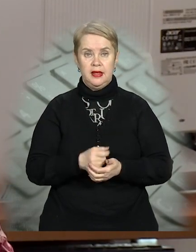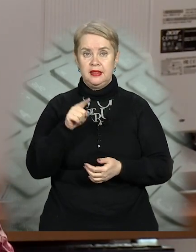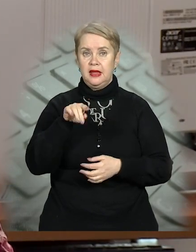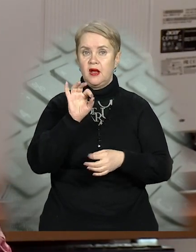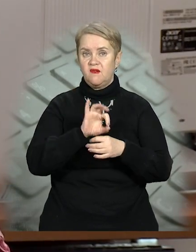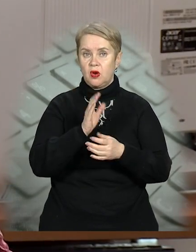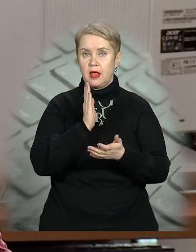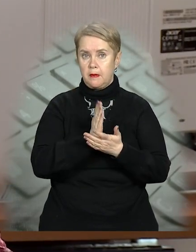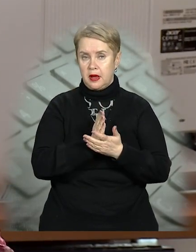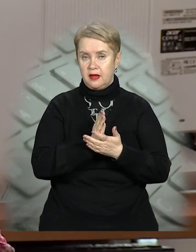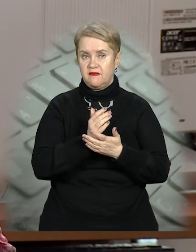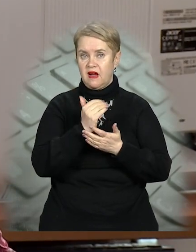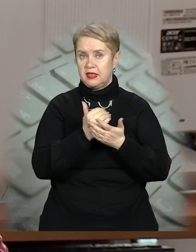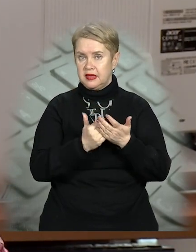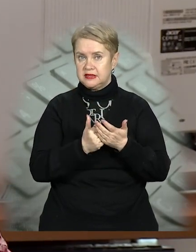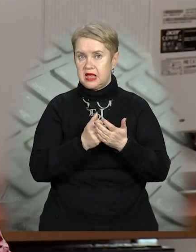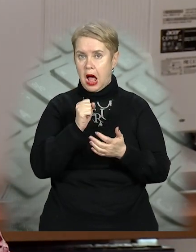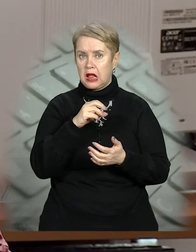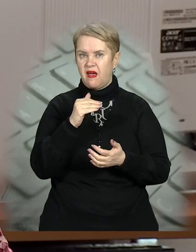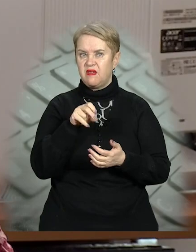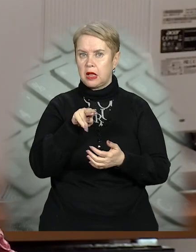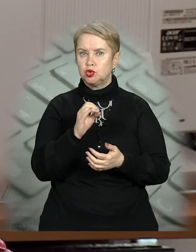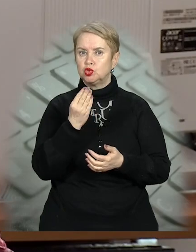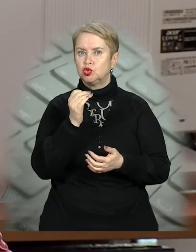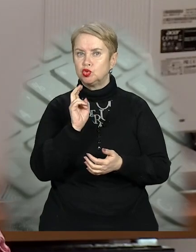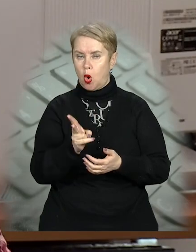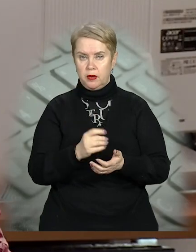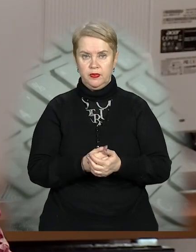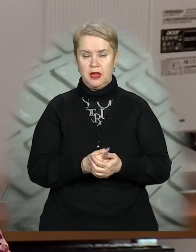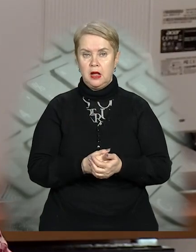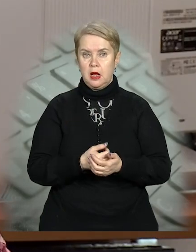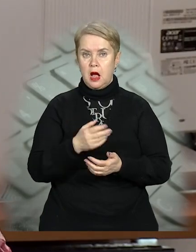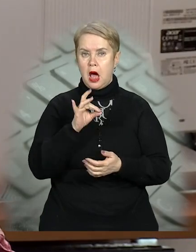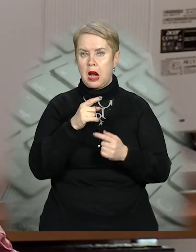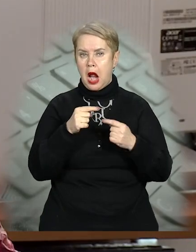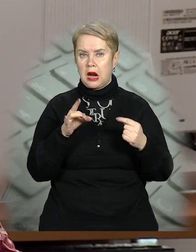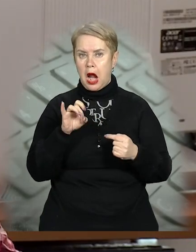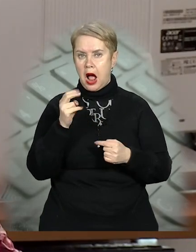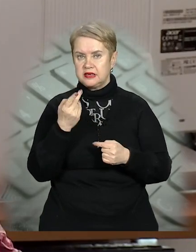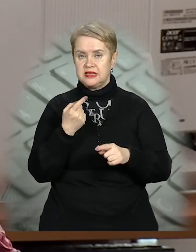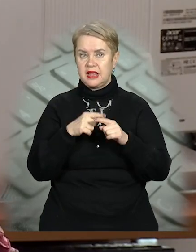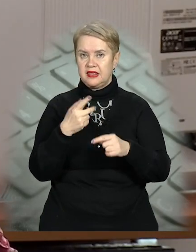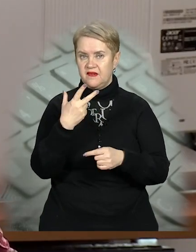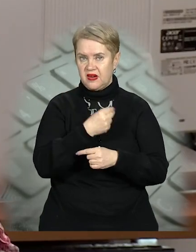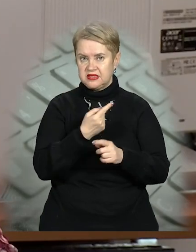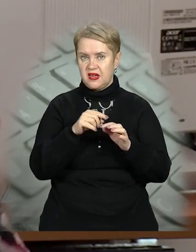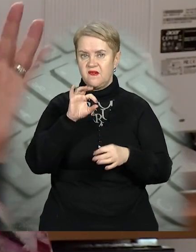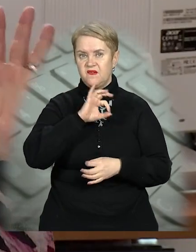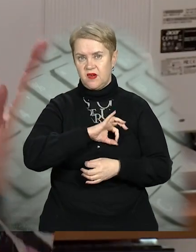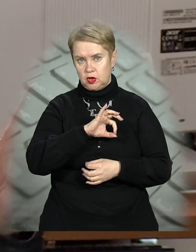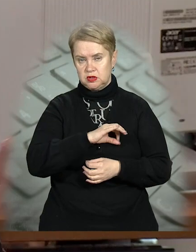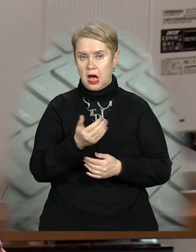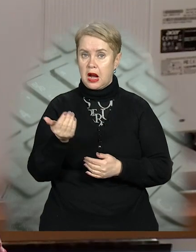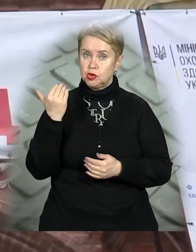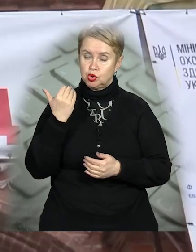хворих, які мають в анамнезі анецелептичний шок або алергічні реакції на ті вакцини, які використовувалися